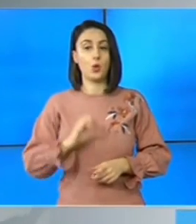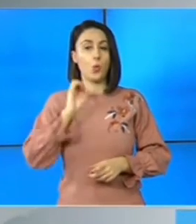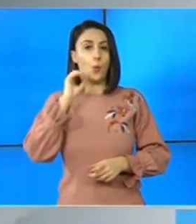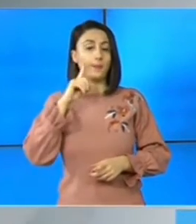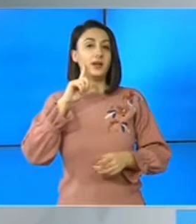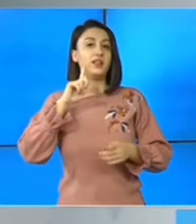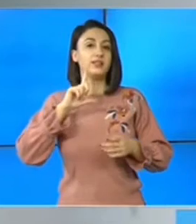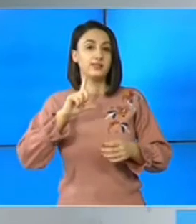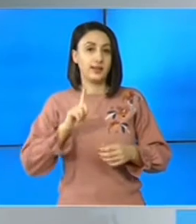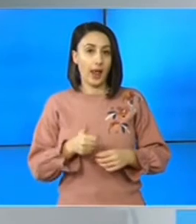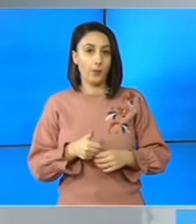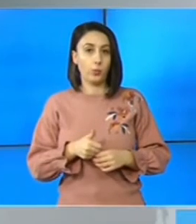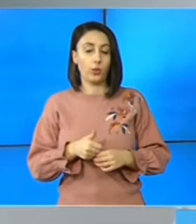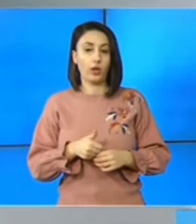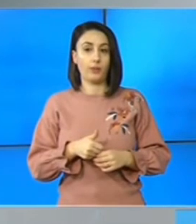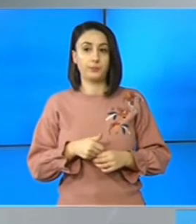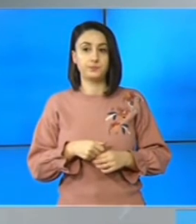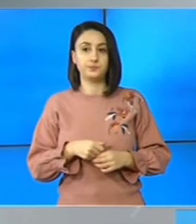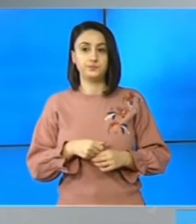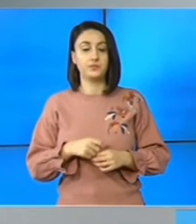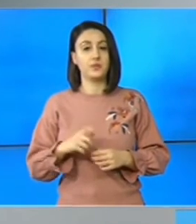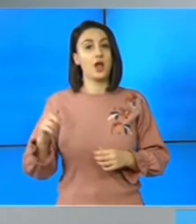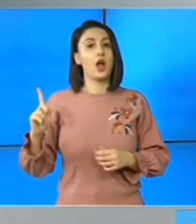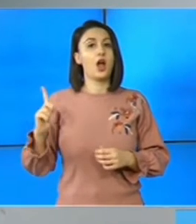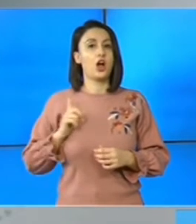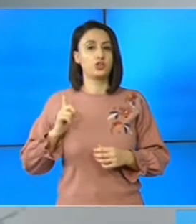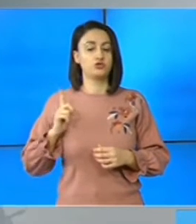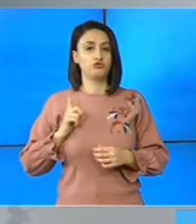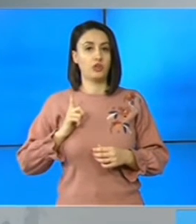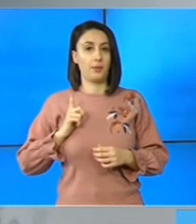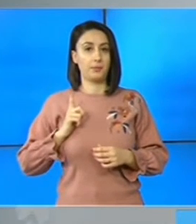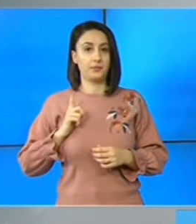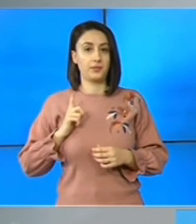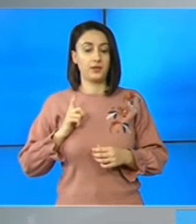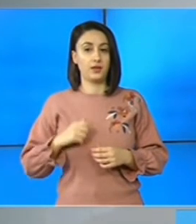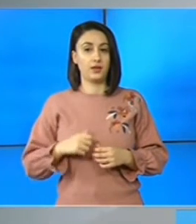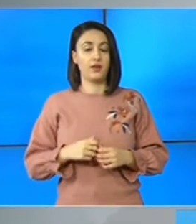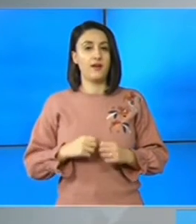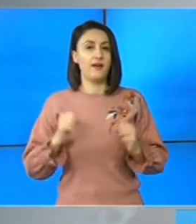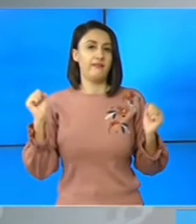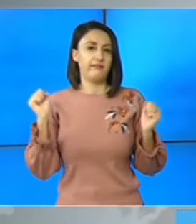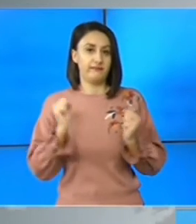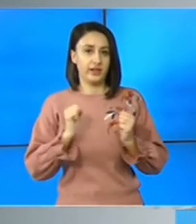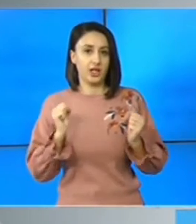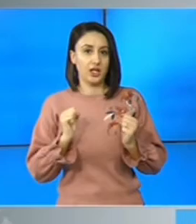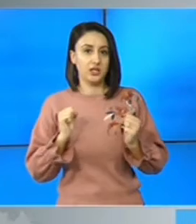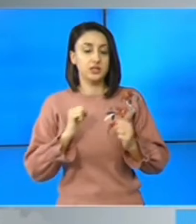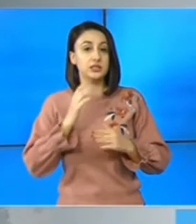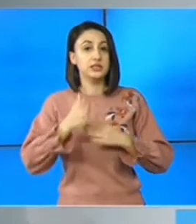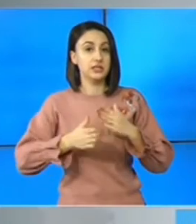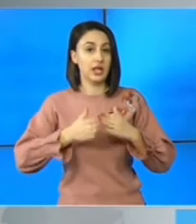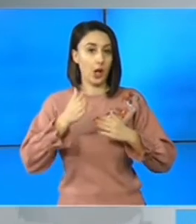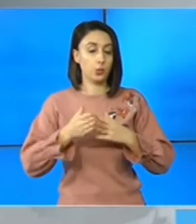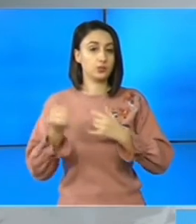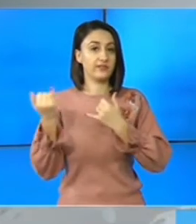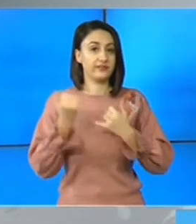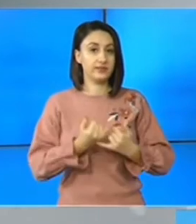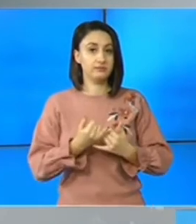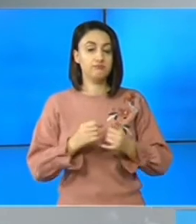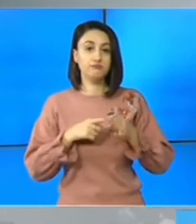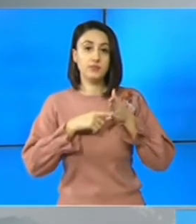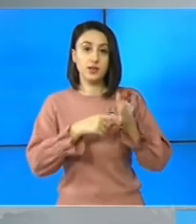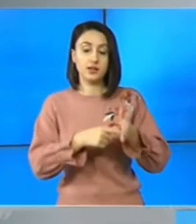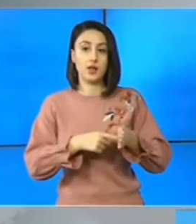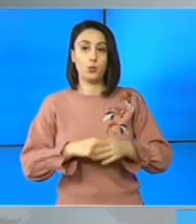nevoiții să aștepte pe perioane în frig trenurile. Ei bine, spre